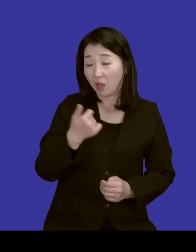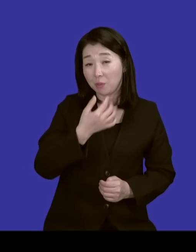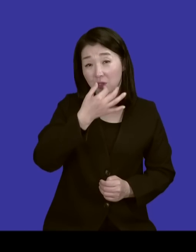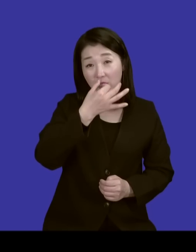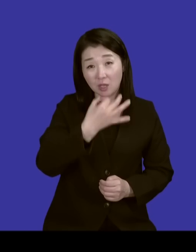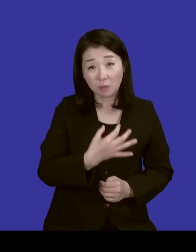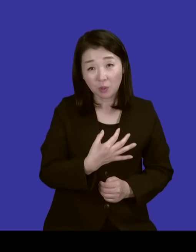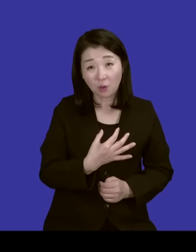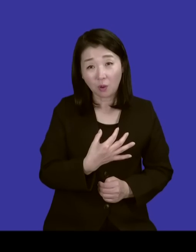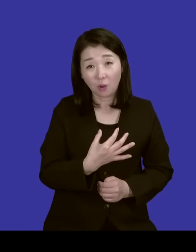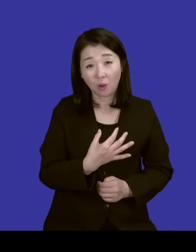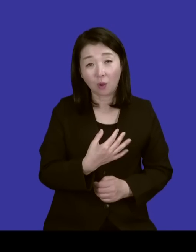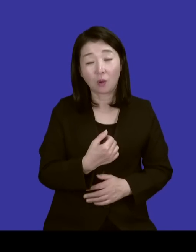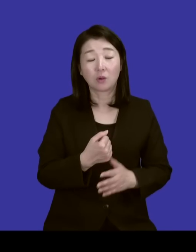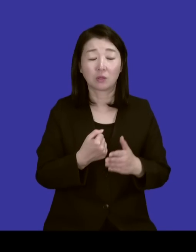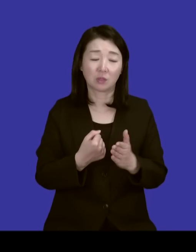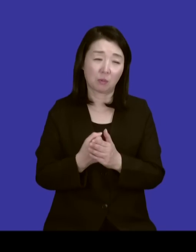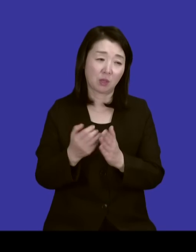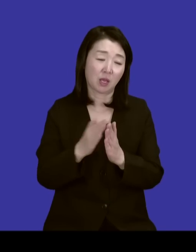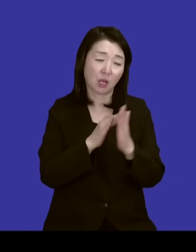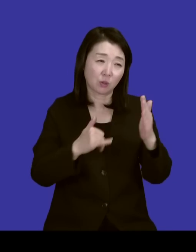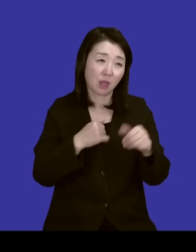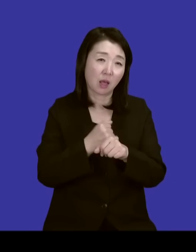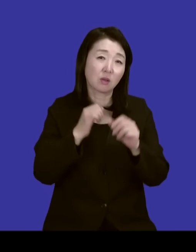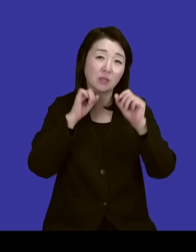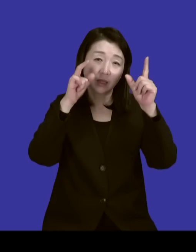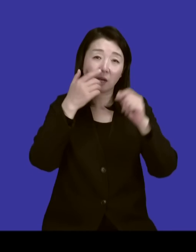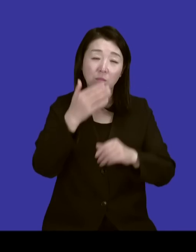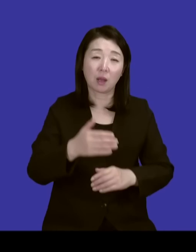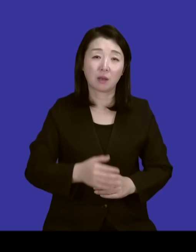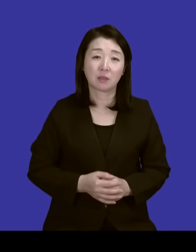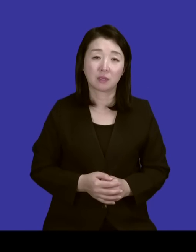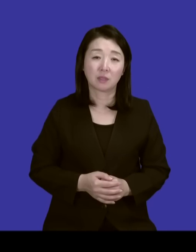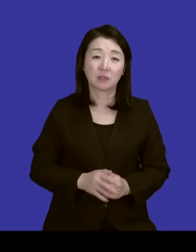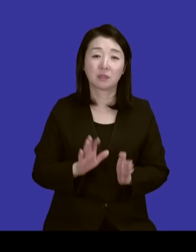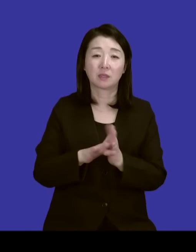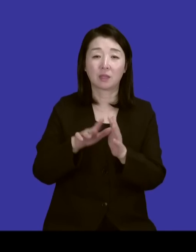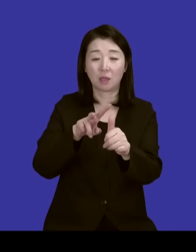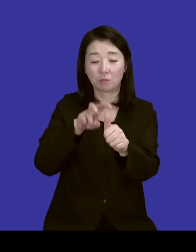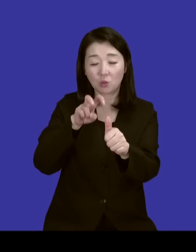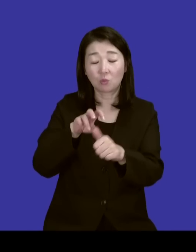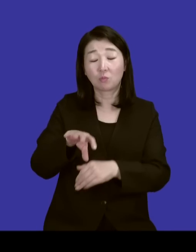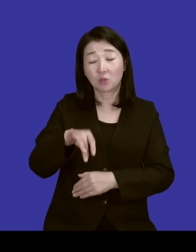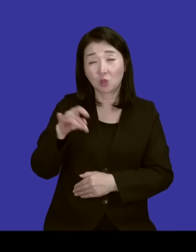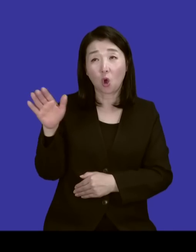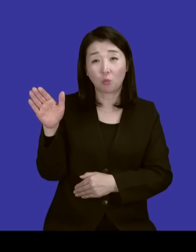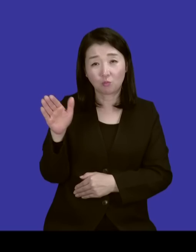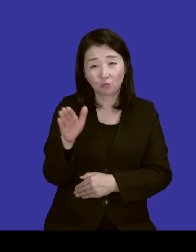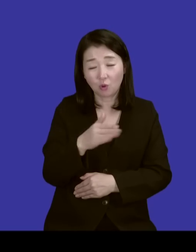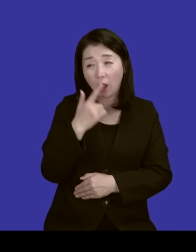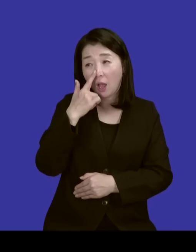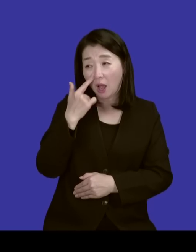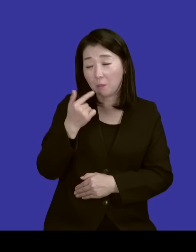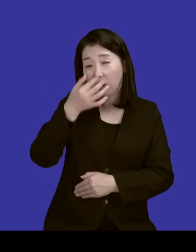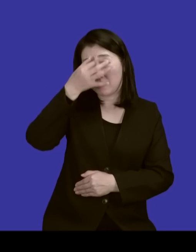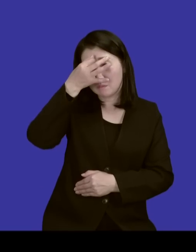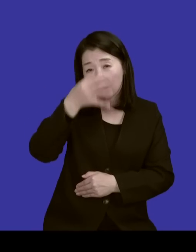가족들한테 그렇게 한 거를 깨닫고 그때 그 미움이 처음으로 아프지 미안해요.